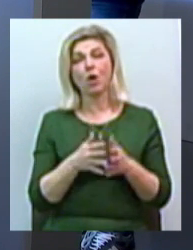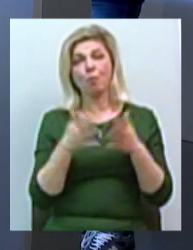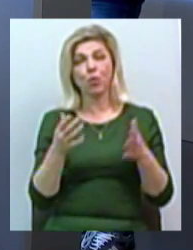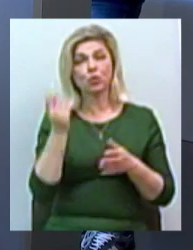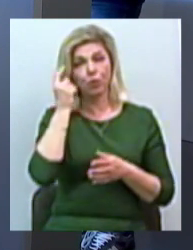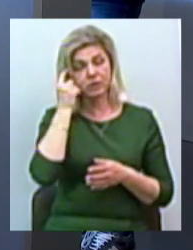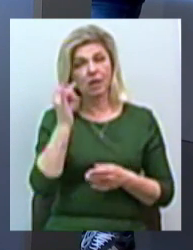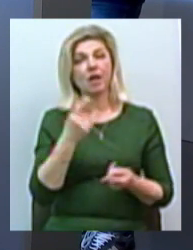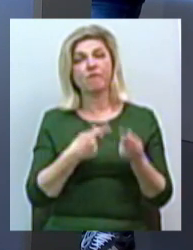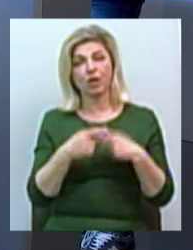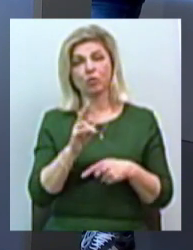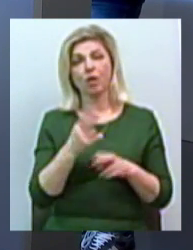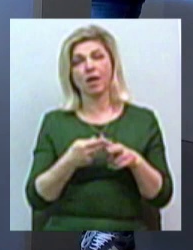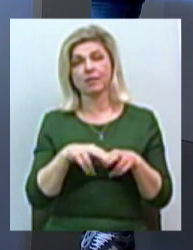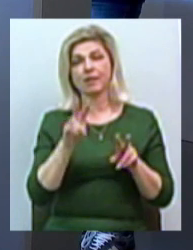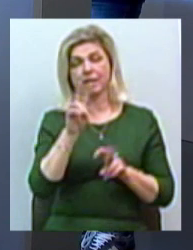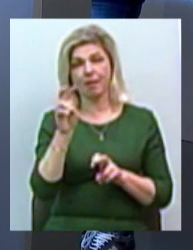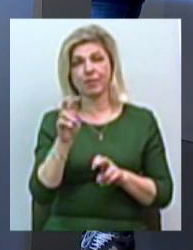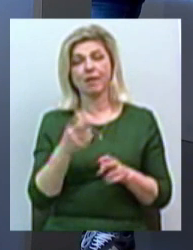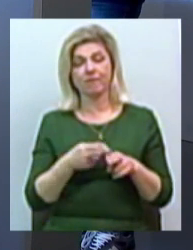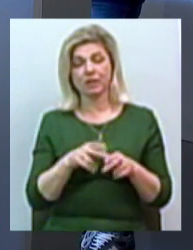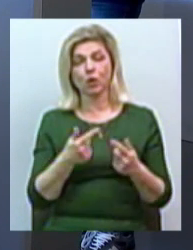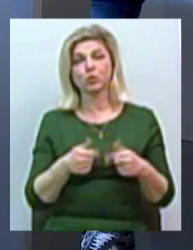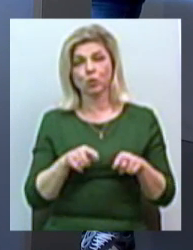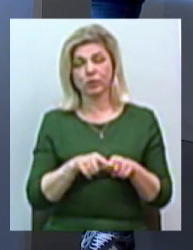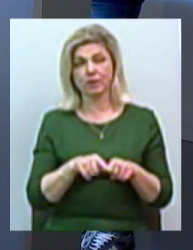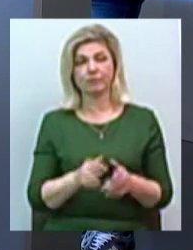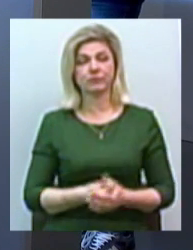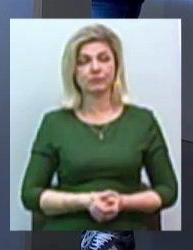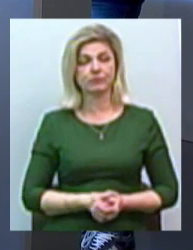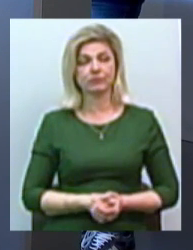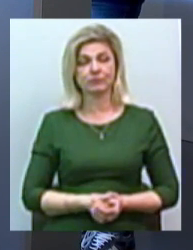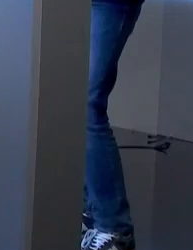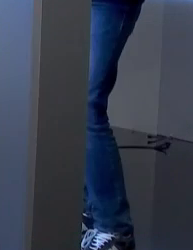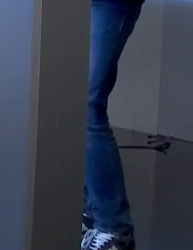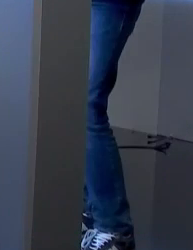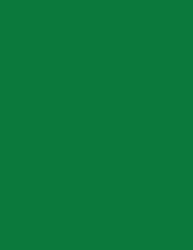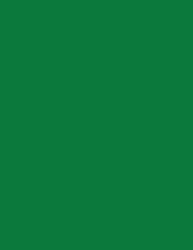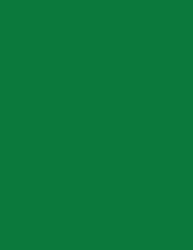і, можливо, повернемося до цієї теми знову в цій студії. Дякую вам. Дякую всім, хто був з нами.